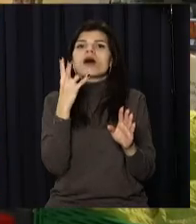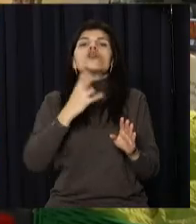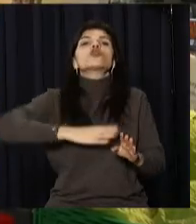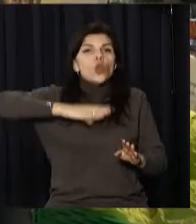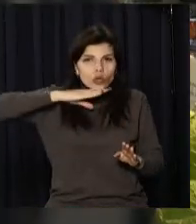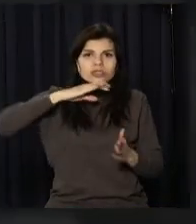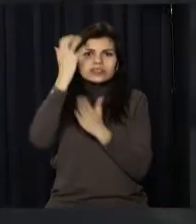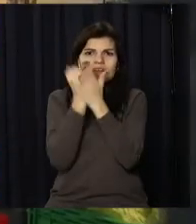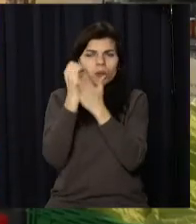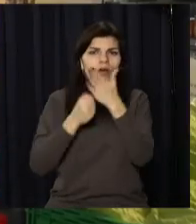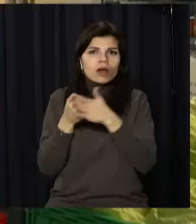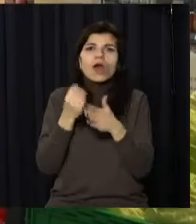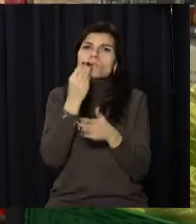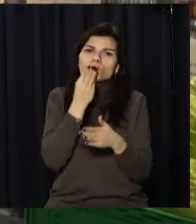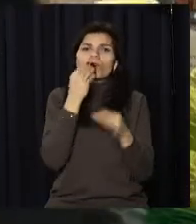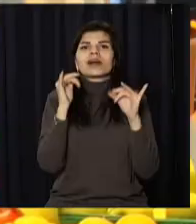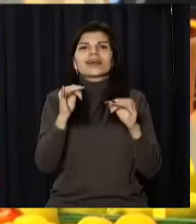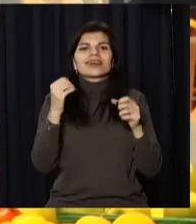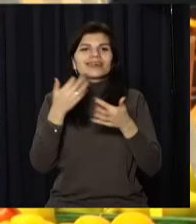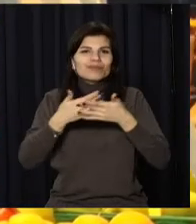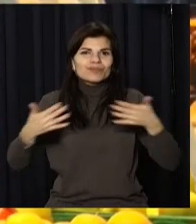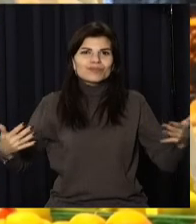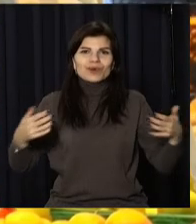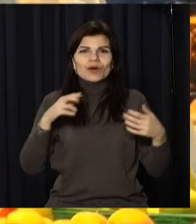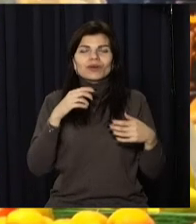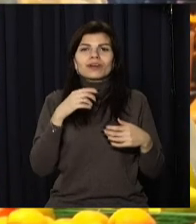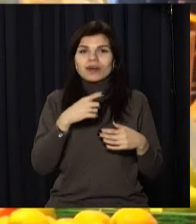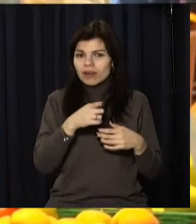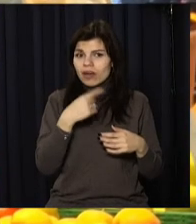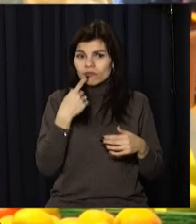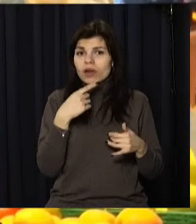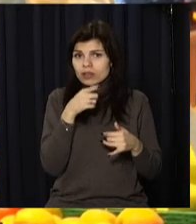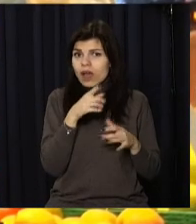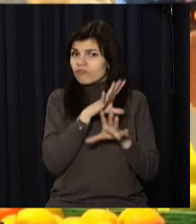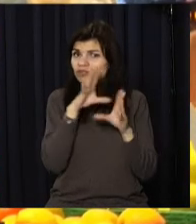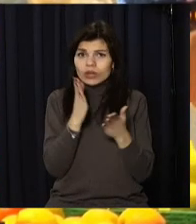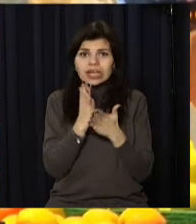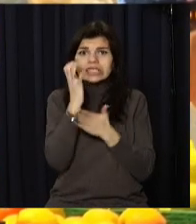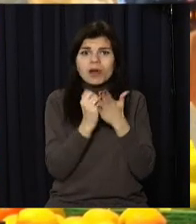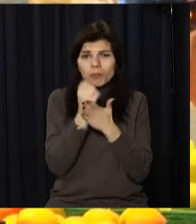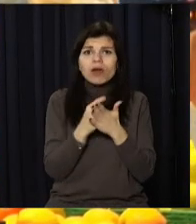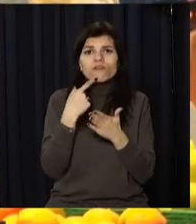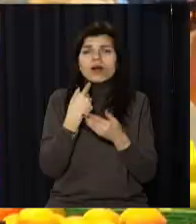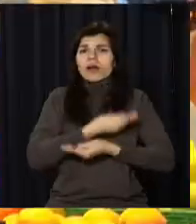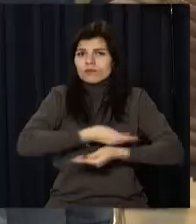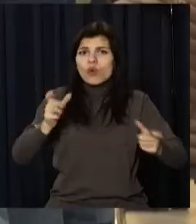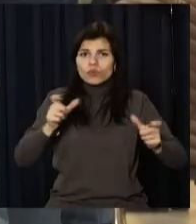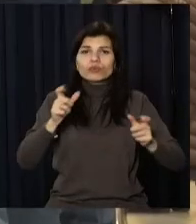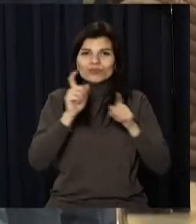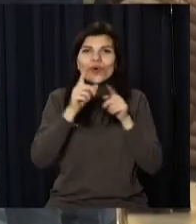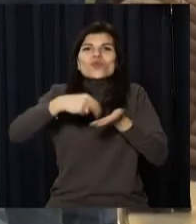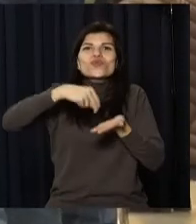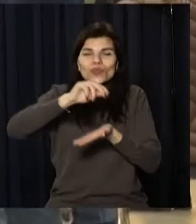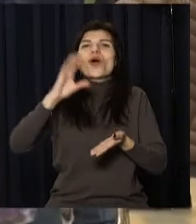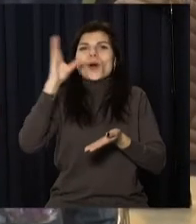достатньо, як продовольчих, так і побутових. Супермаркети перейшли в максимально посилений та мобілізований режим. У разі збільшення попиту